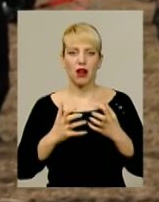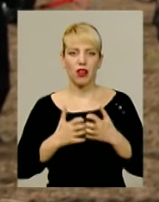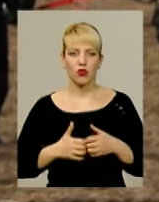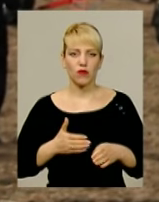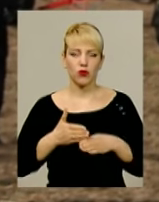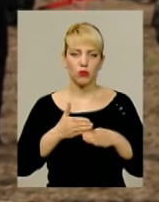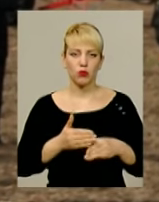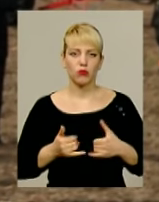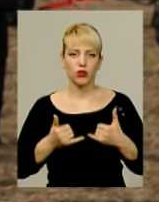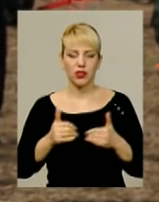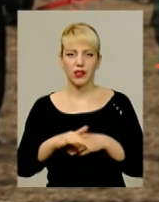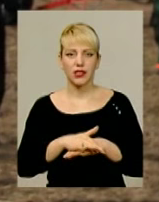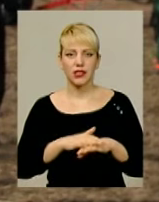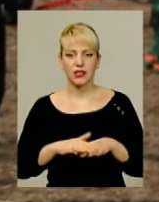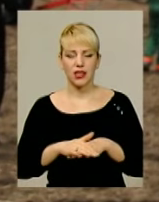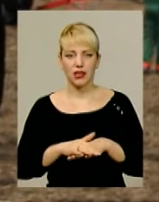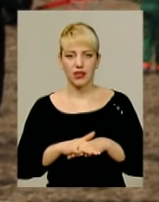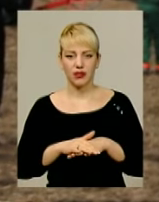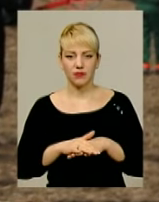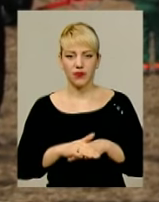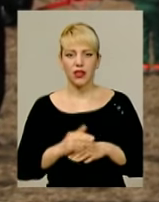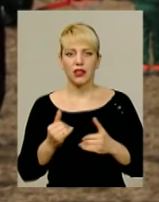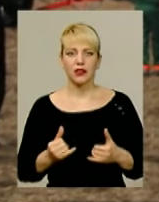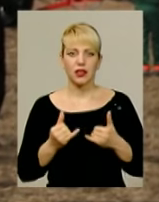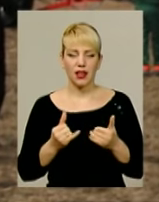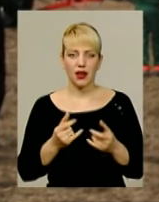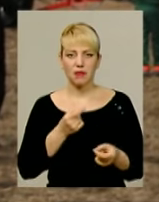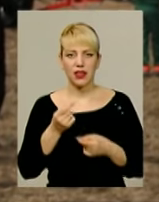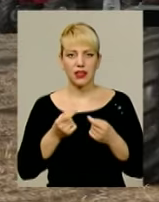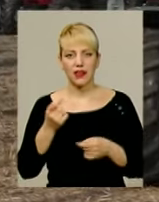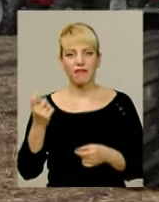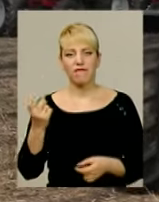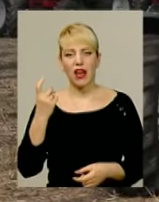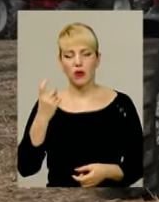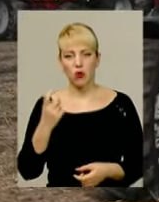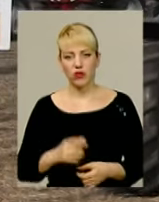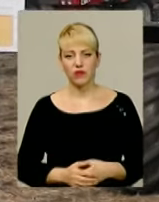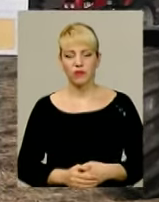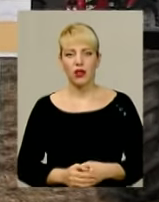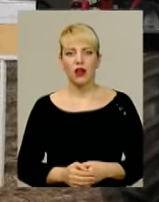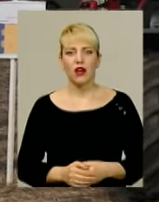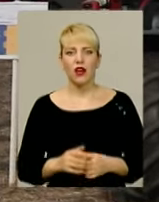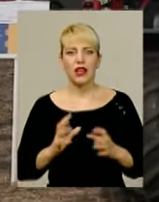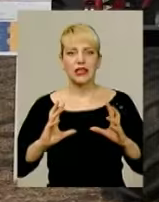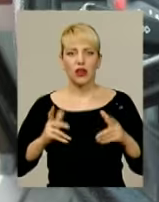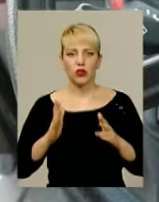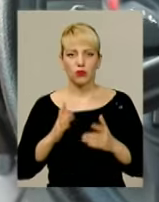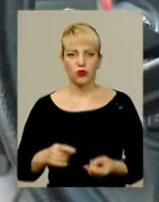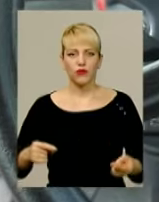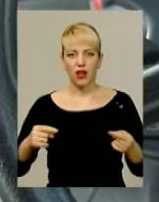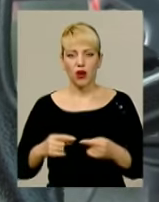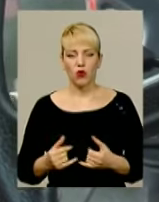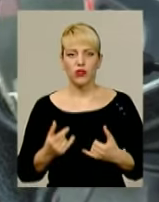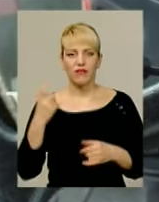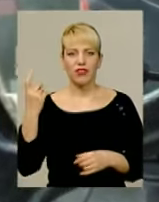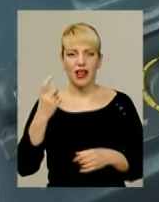населенню, також мільким фермерам. Тобто це дуже зараз буде в нагоді. Компактні трактори стануть в нагоді власникам невеликих